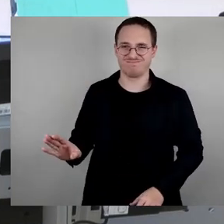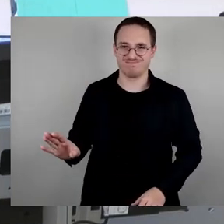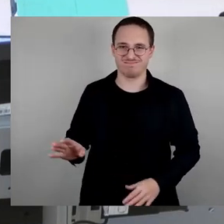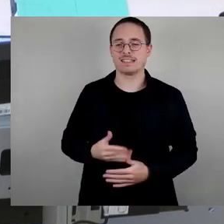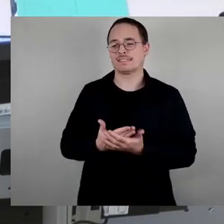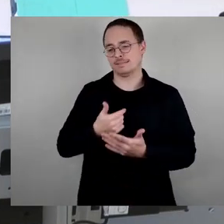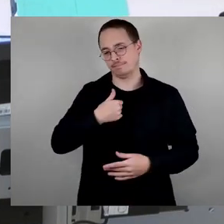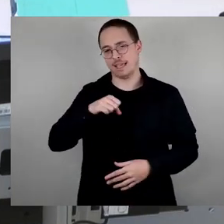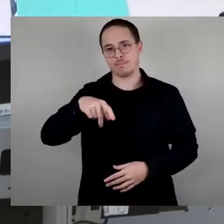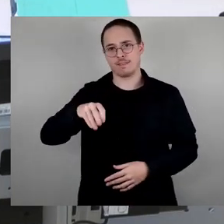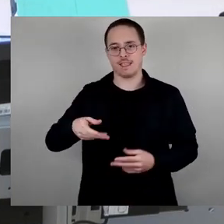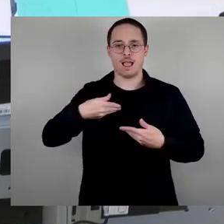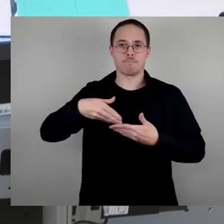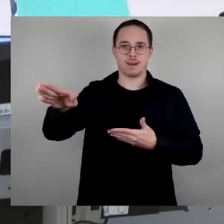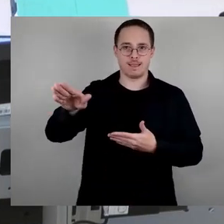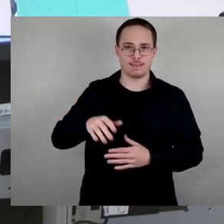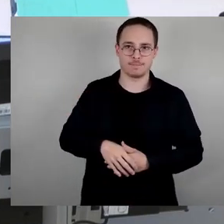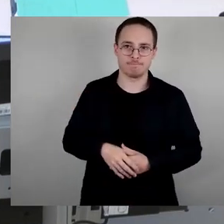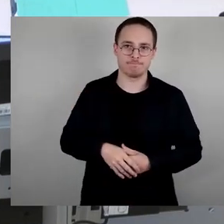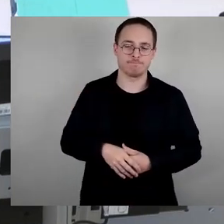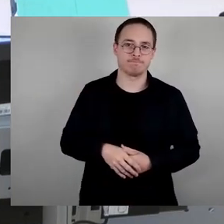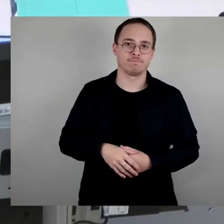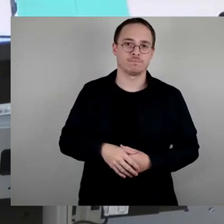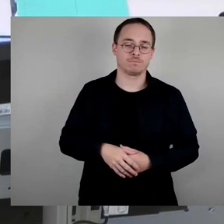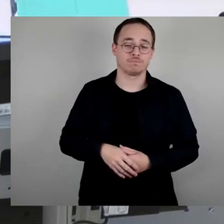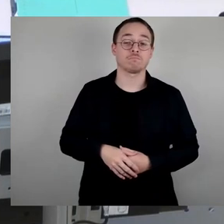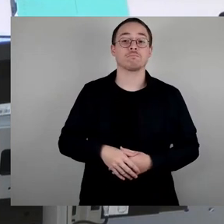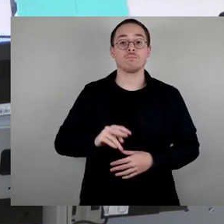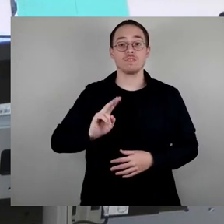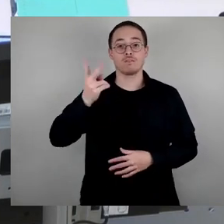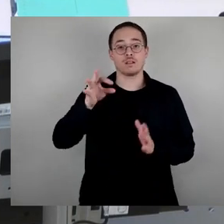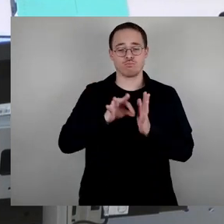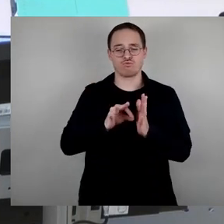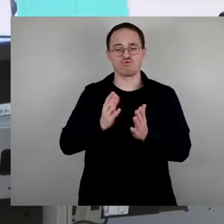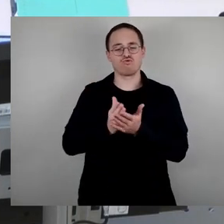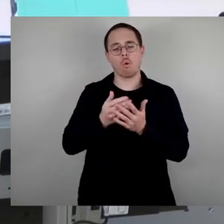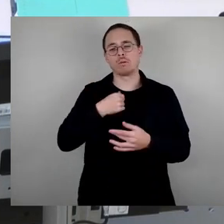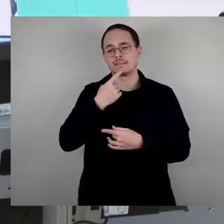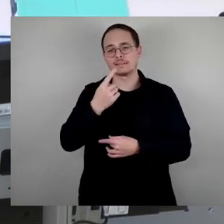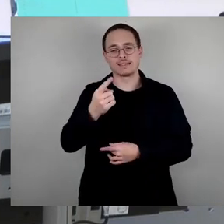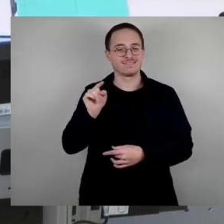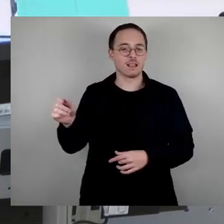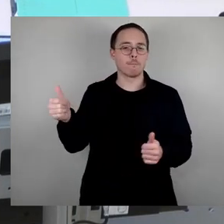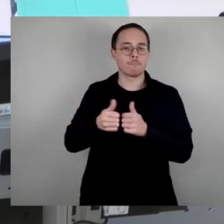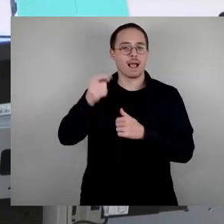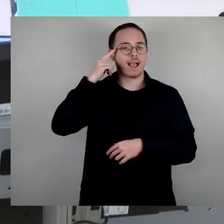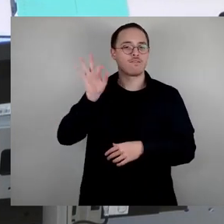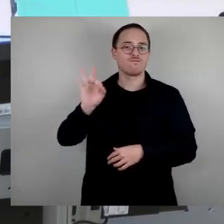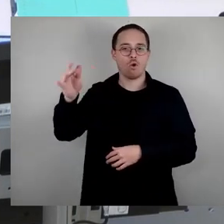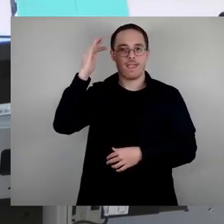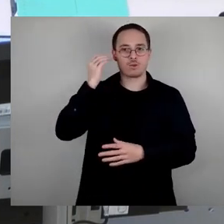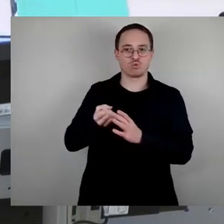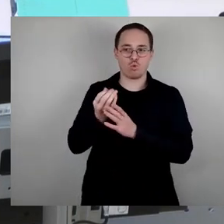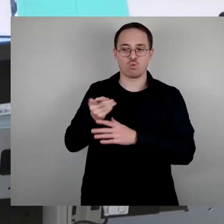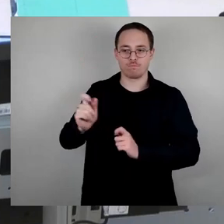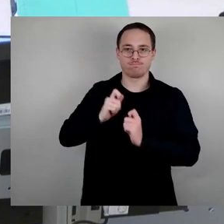hatte ich ja nun zur Genüge gesagt, dass das an den Beirat für Erinnerungskulturen zur Diskussion und zum Vorschlag überwiesen